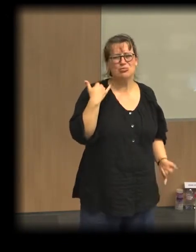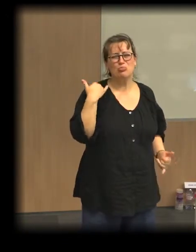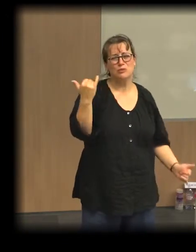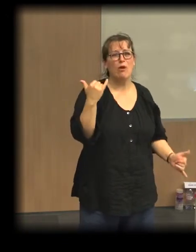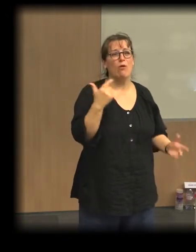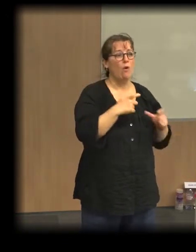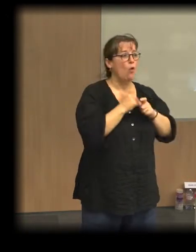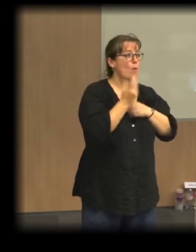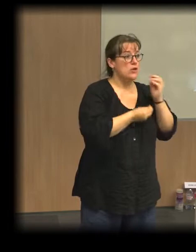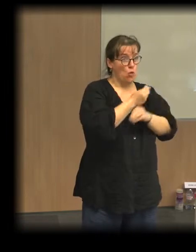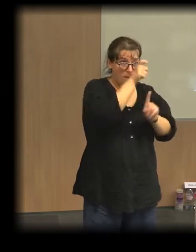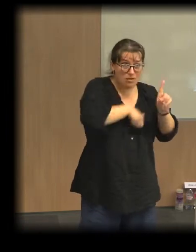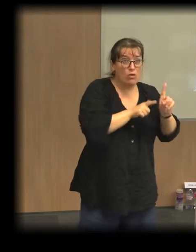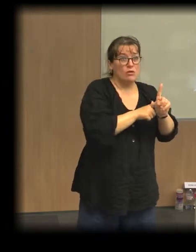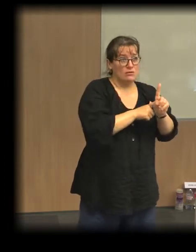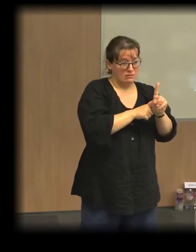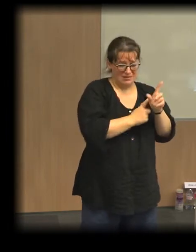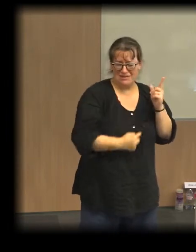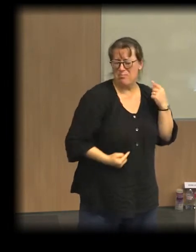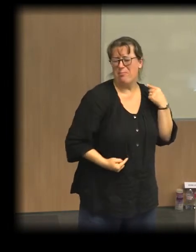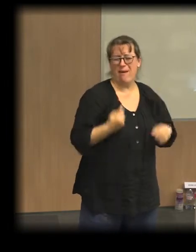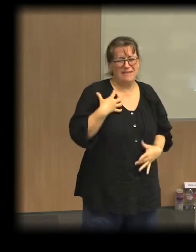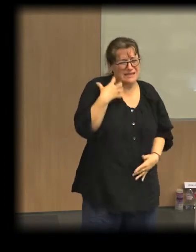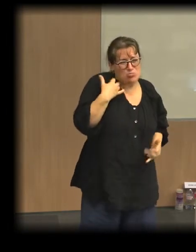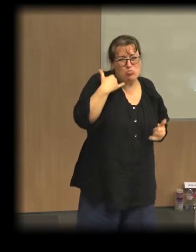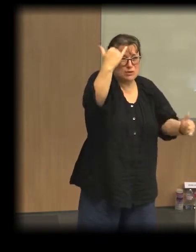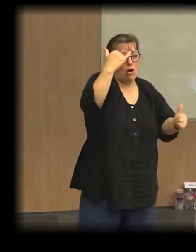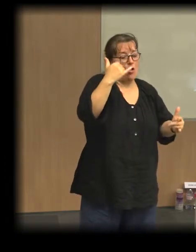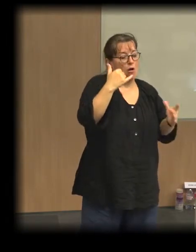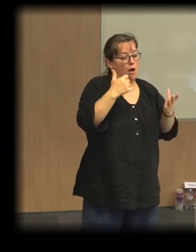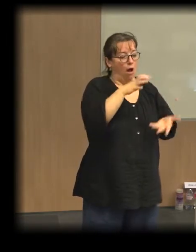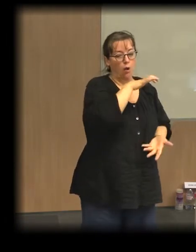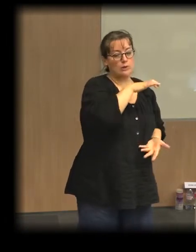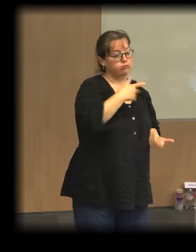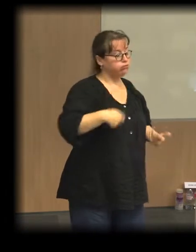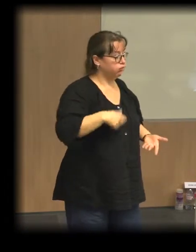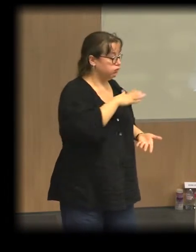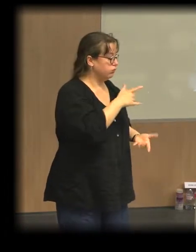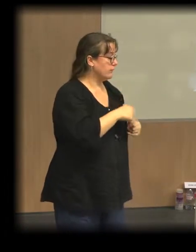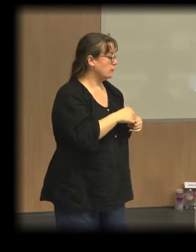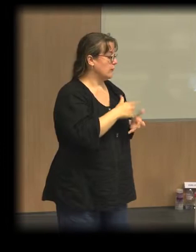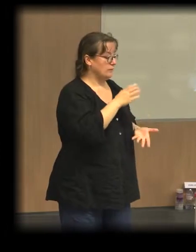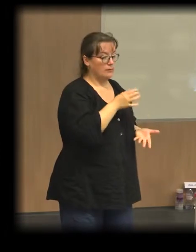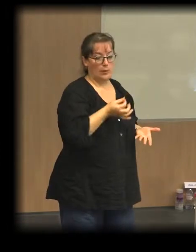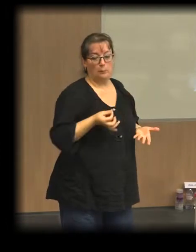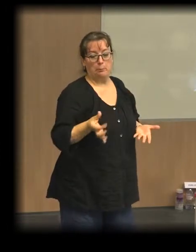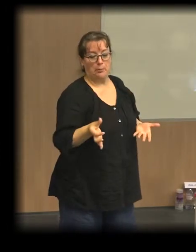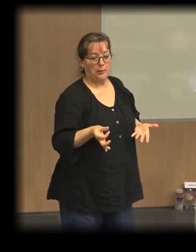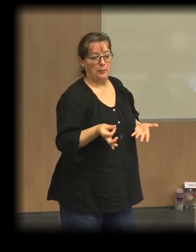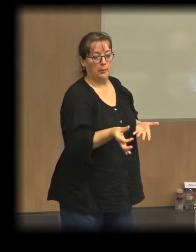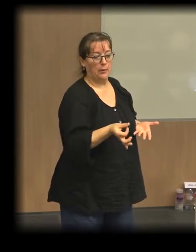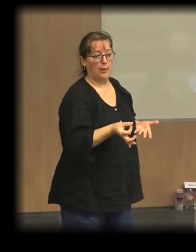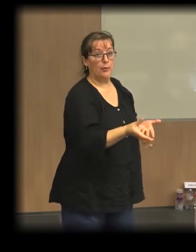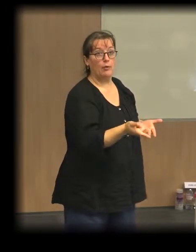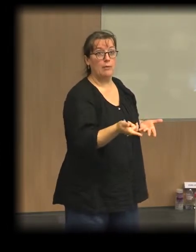partie de leur richesse vers des actions à but social. Mais on voit bien que ça ne vient à aucun moment